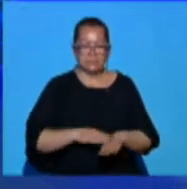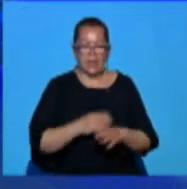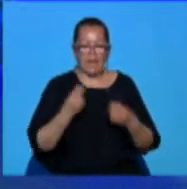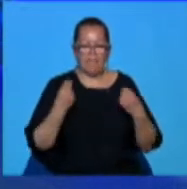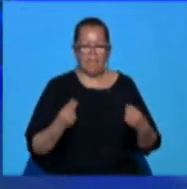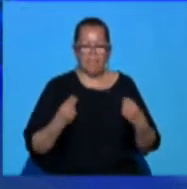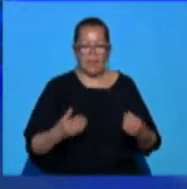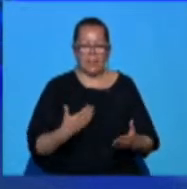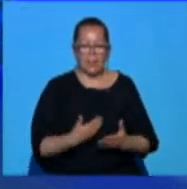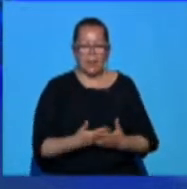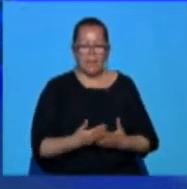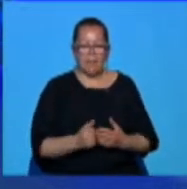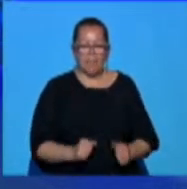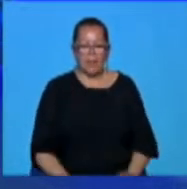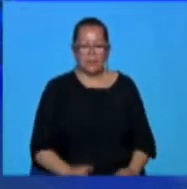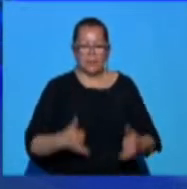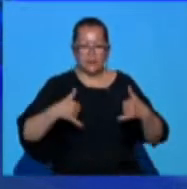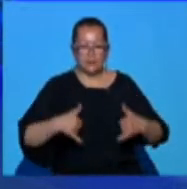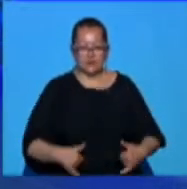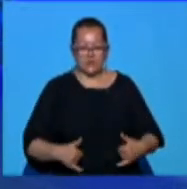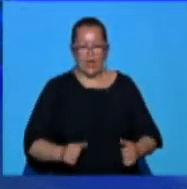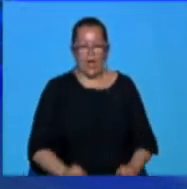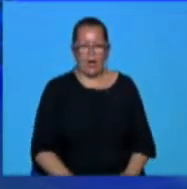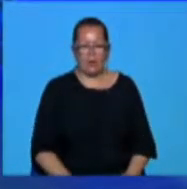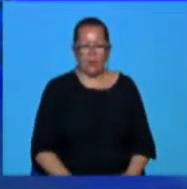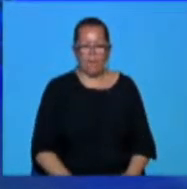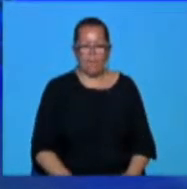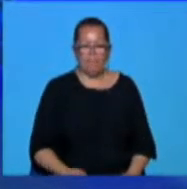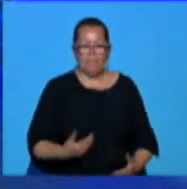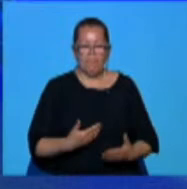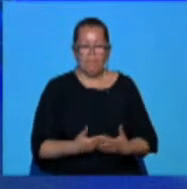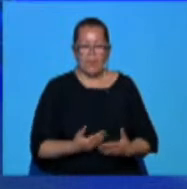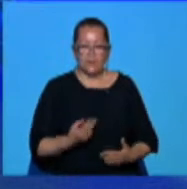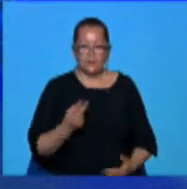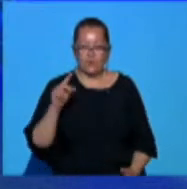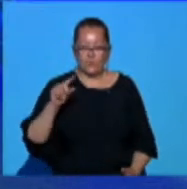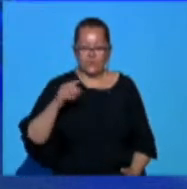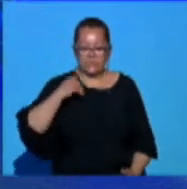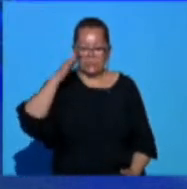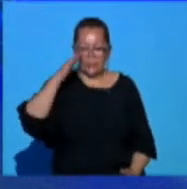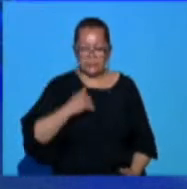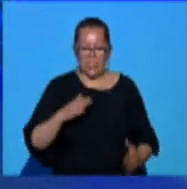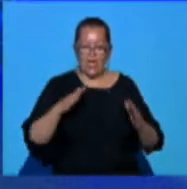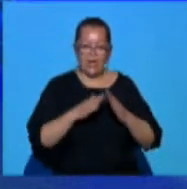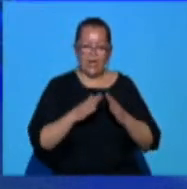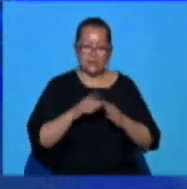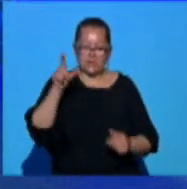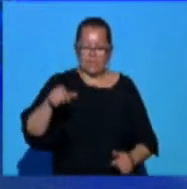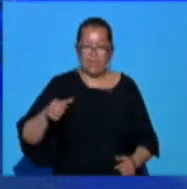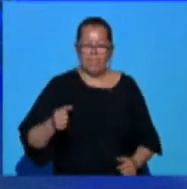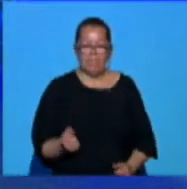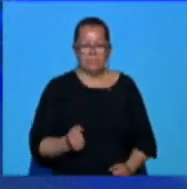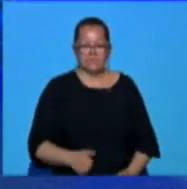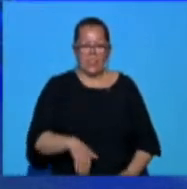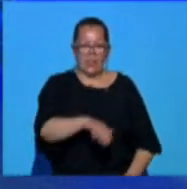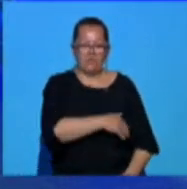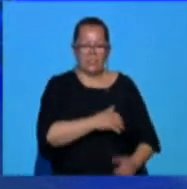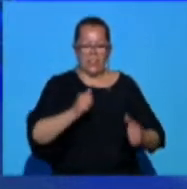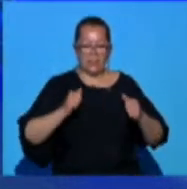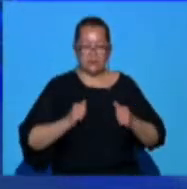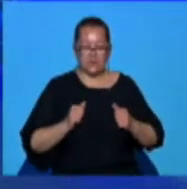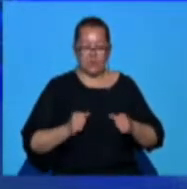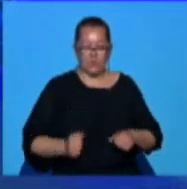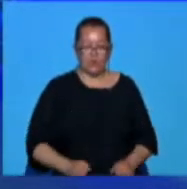Nenciulești ca acasă pentru că au fost și de această dată adoptați pentru câteva zile de localnici. La finalul taberei, lucrările vor face obiectul unei